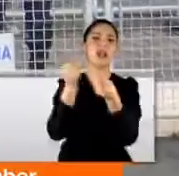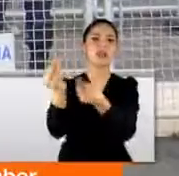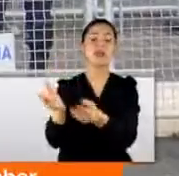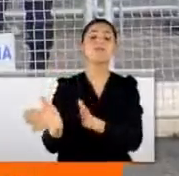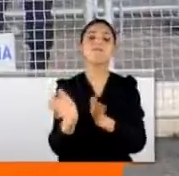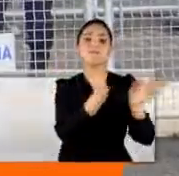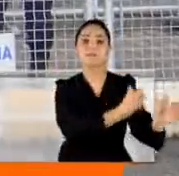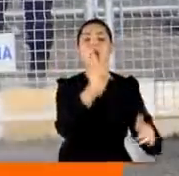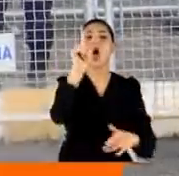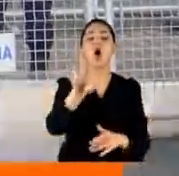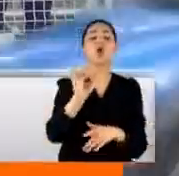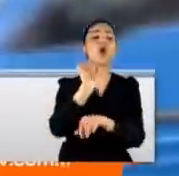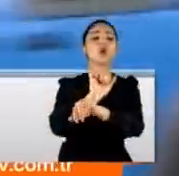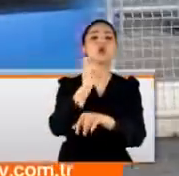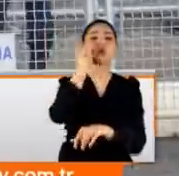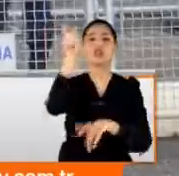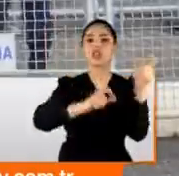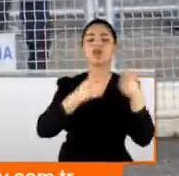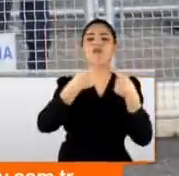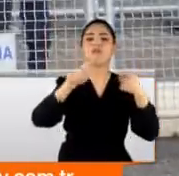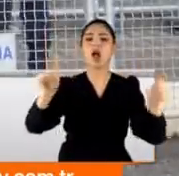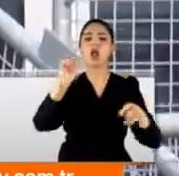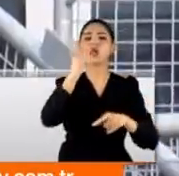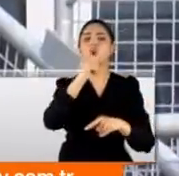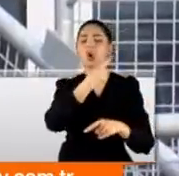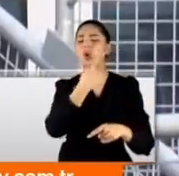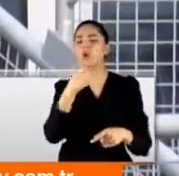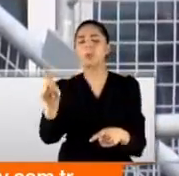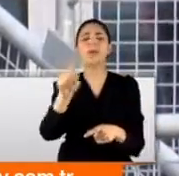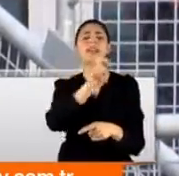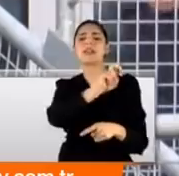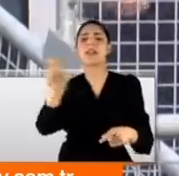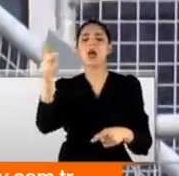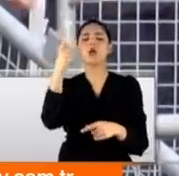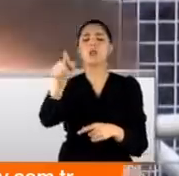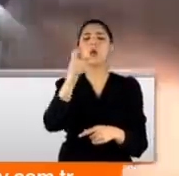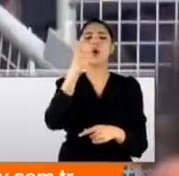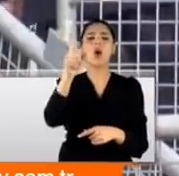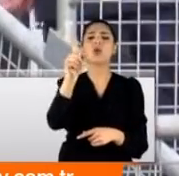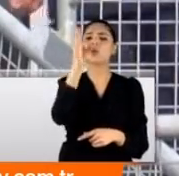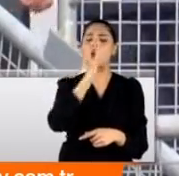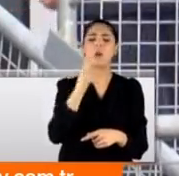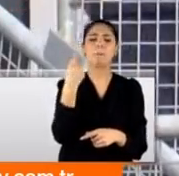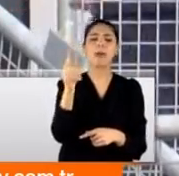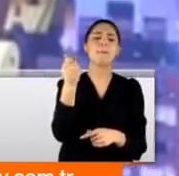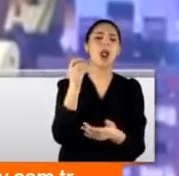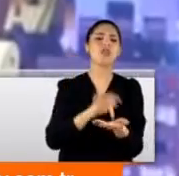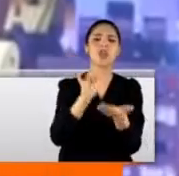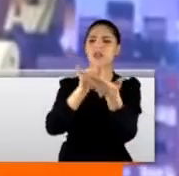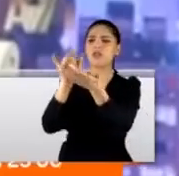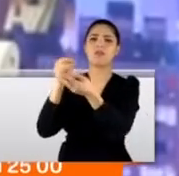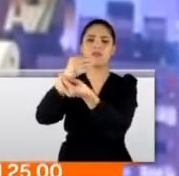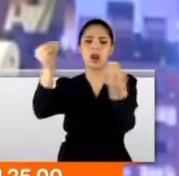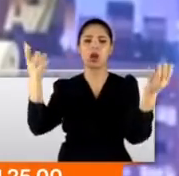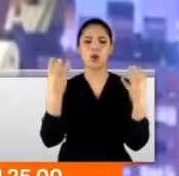Ayrıca 14 tutuklu sanığa ayrı ayrı 9.803'er yıl hapis ve 400'er bin lira para cezası verildi. Güzel